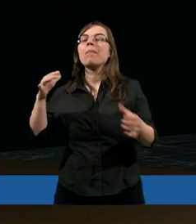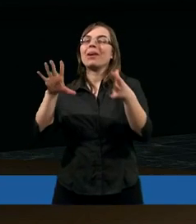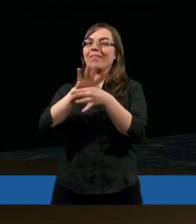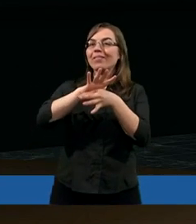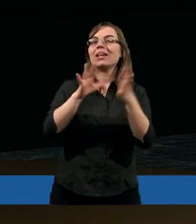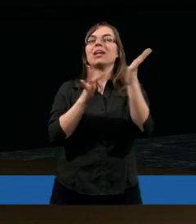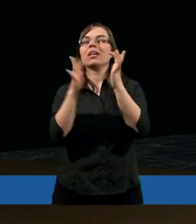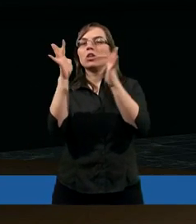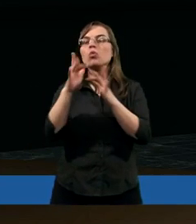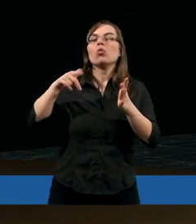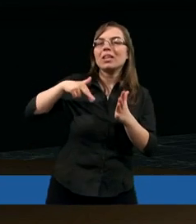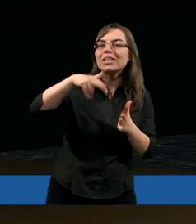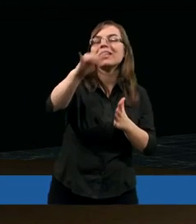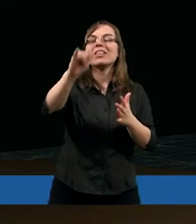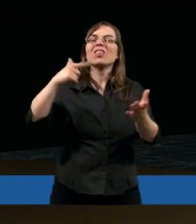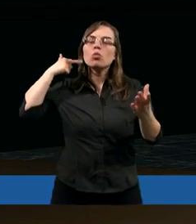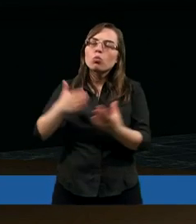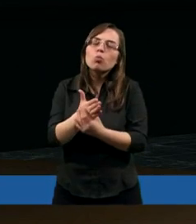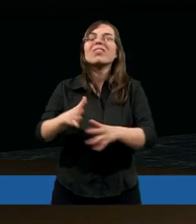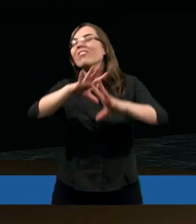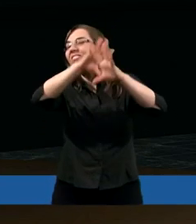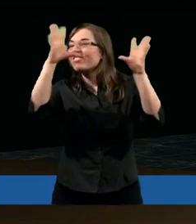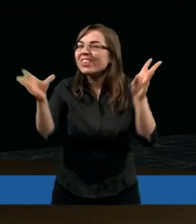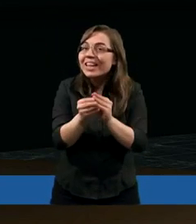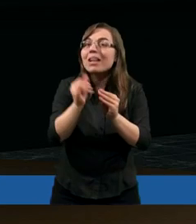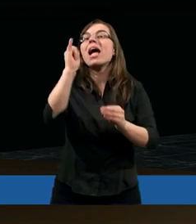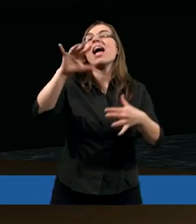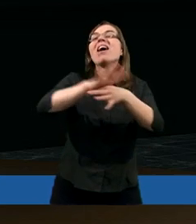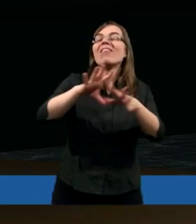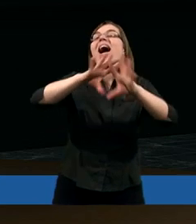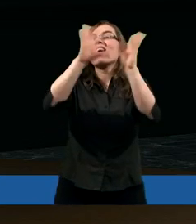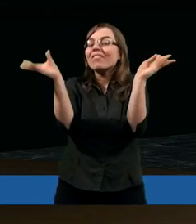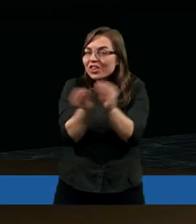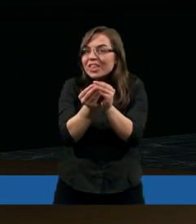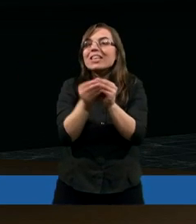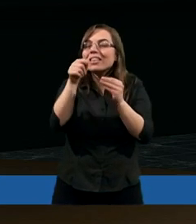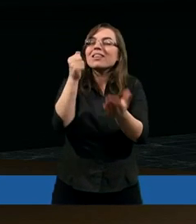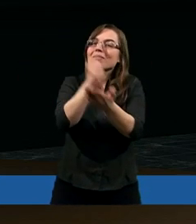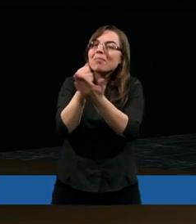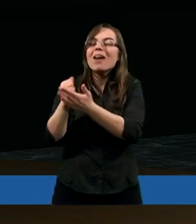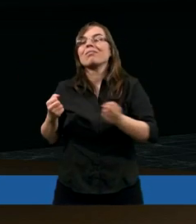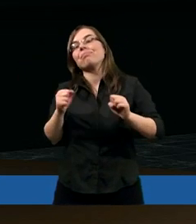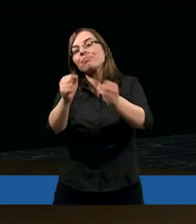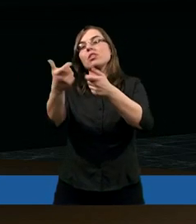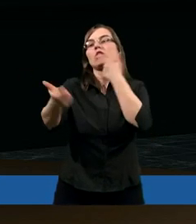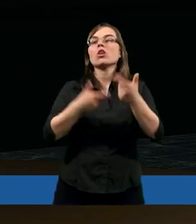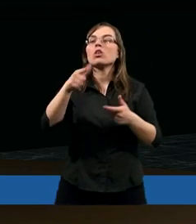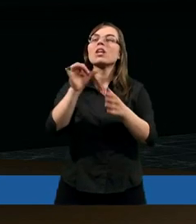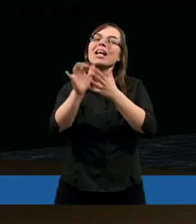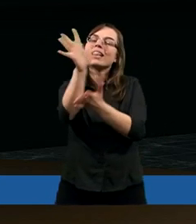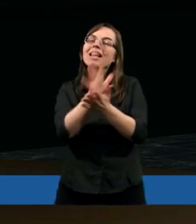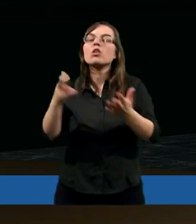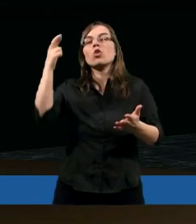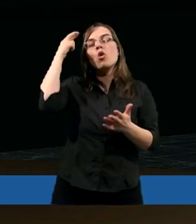Chrystusie iść i służyć wszystkim we wszystkim. Dla wszystkich we wszystkim. I myślę, że to jest też takie